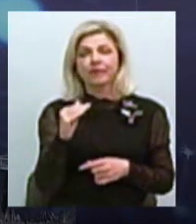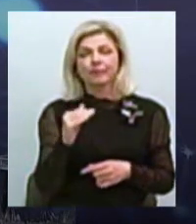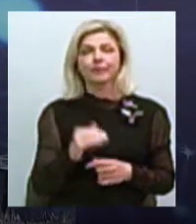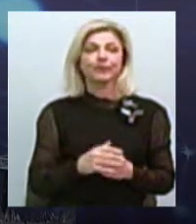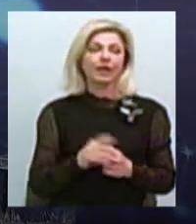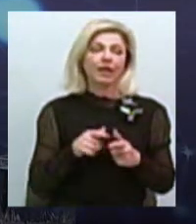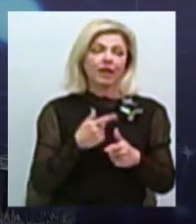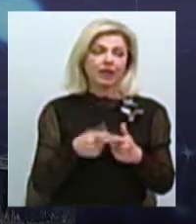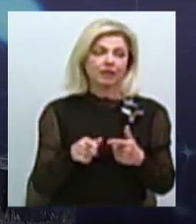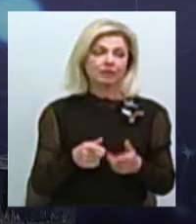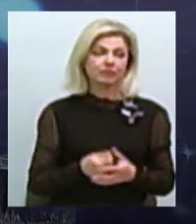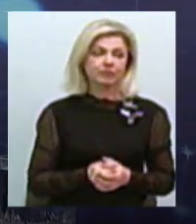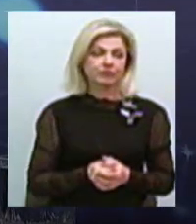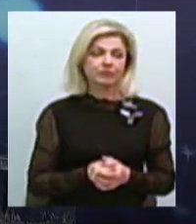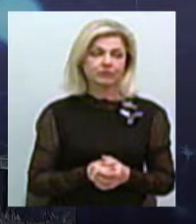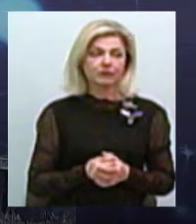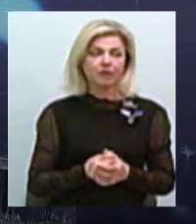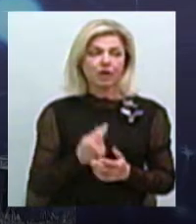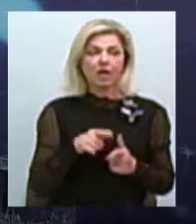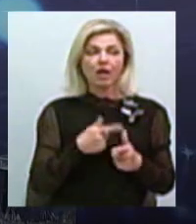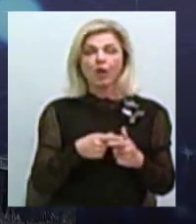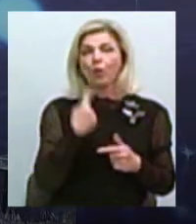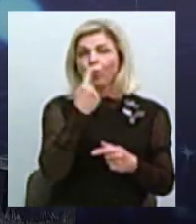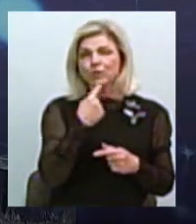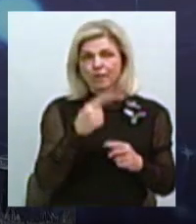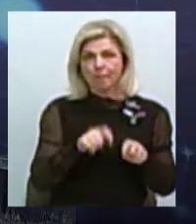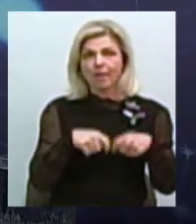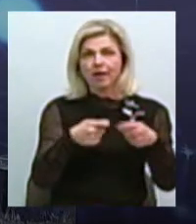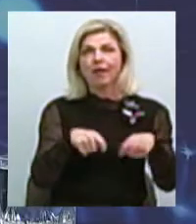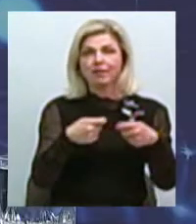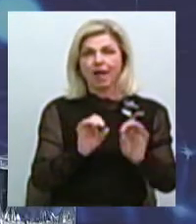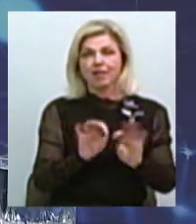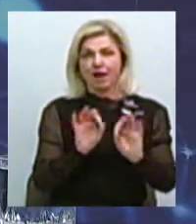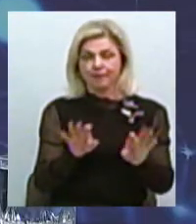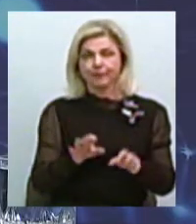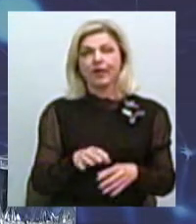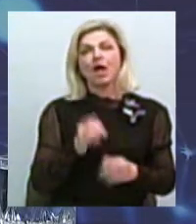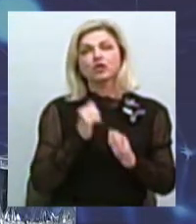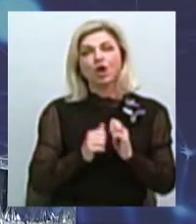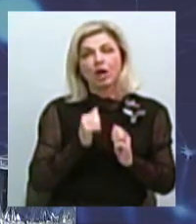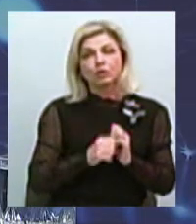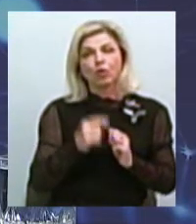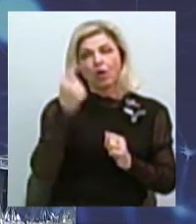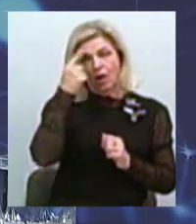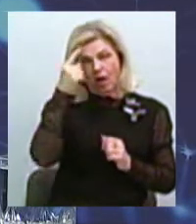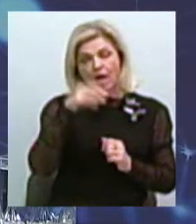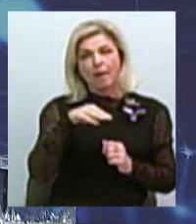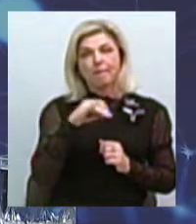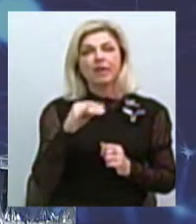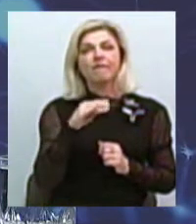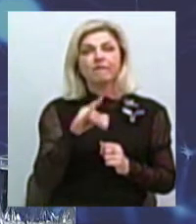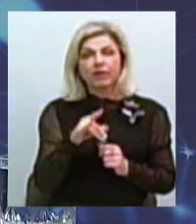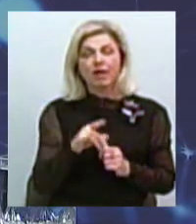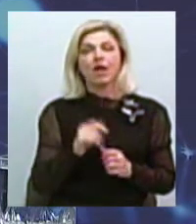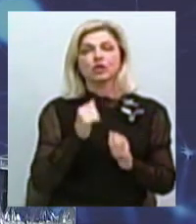передання. Але дуже, дуже часто міфи, які створюються на базі